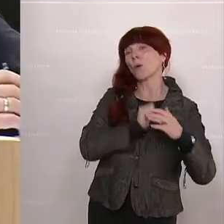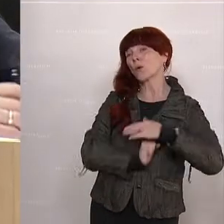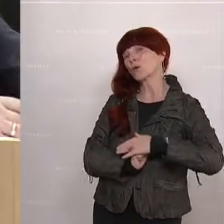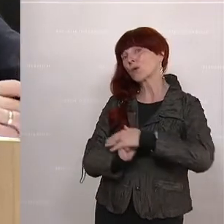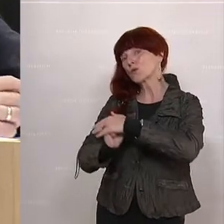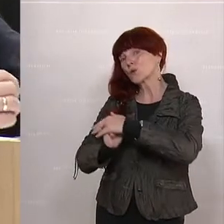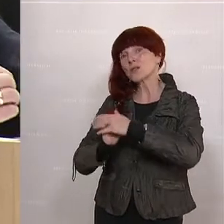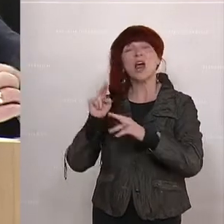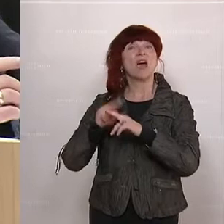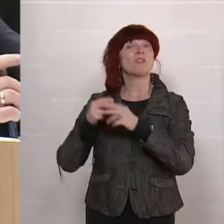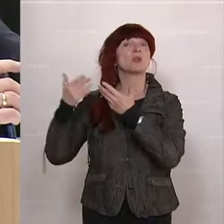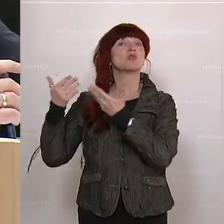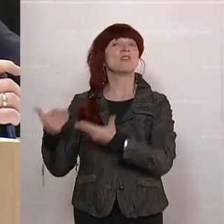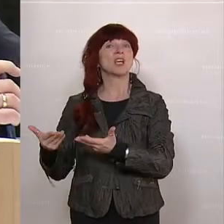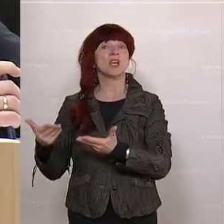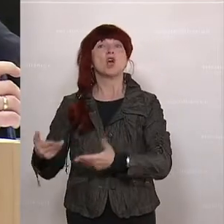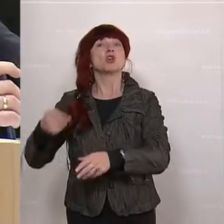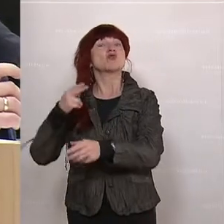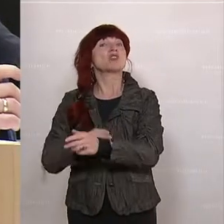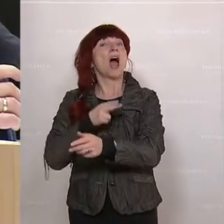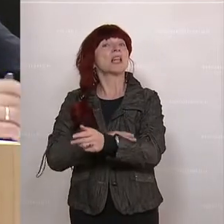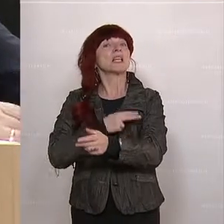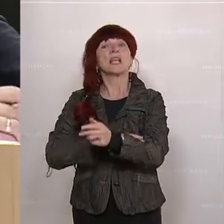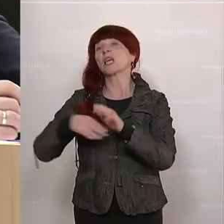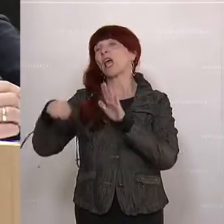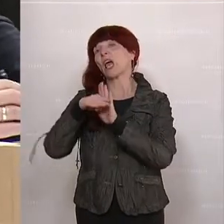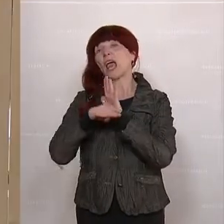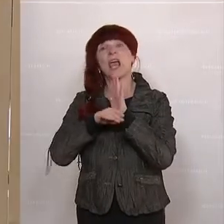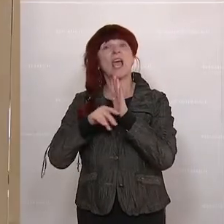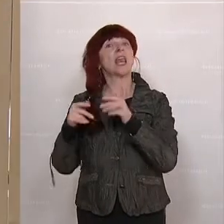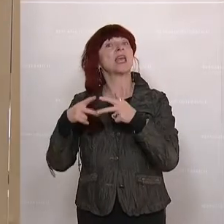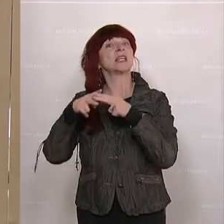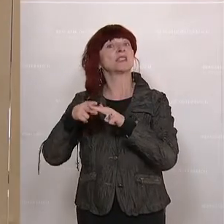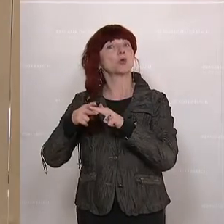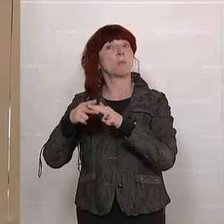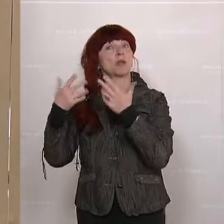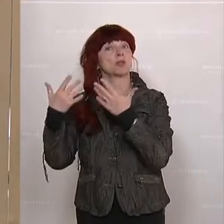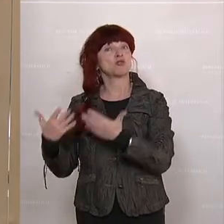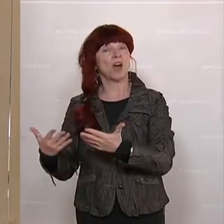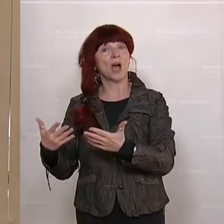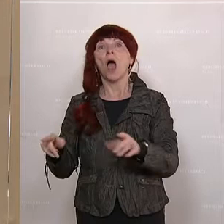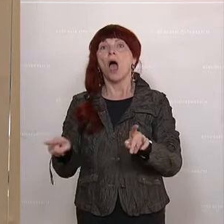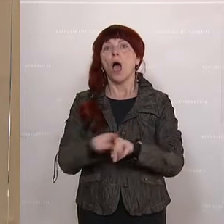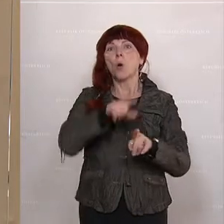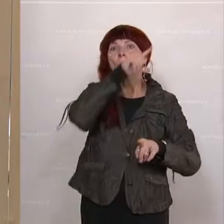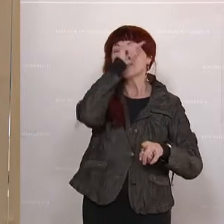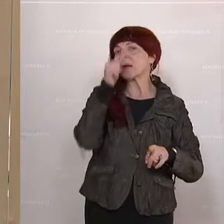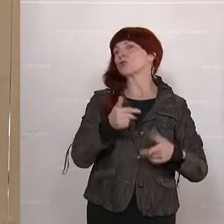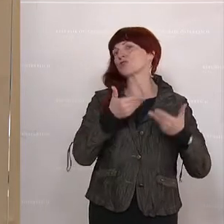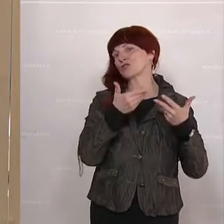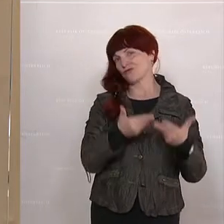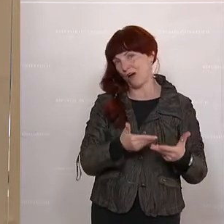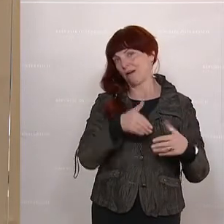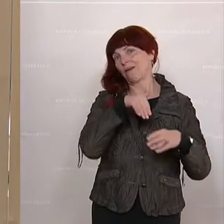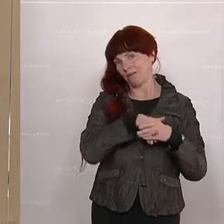geschwächt wird, wenn die staatlichen, regulativen Instrumente geschwächt werden, dann werden damit auch die Menschen in diesem Land geschwächt, meine sehr verehrten Damen